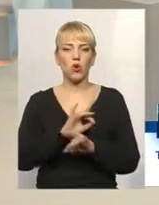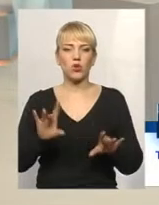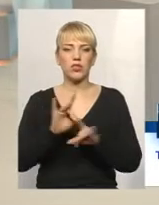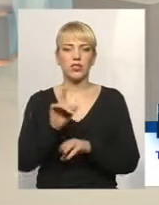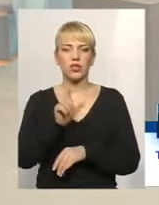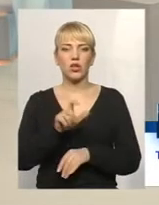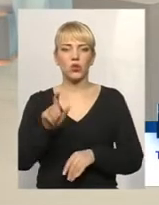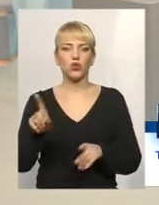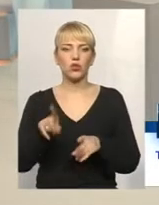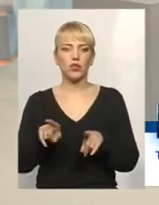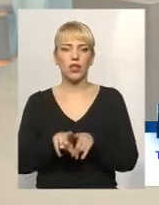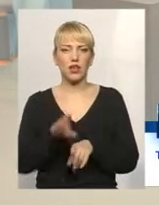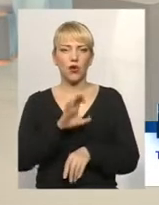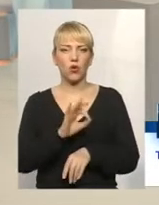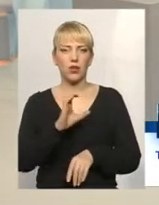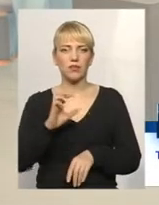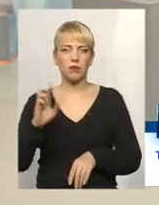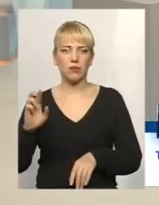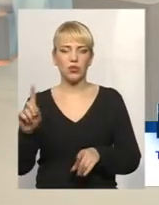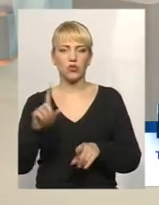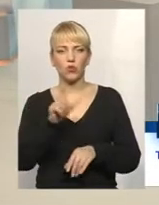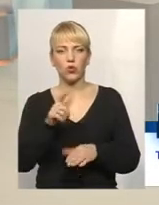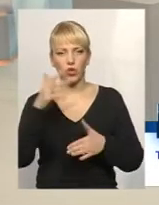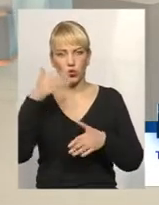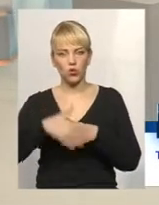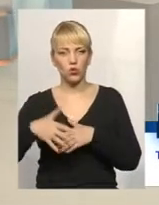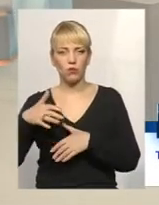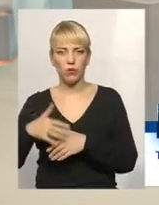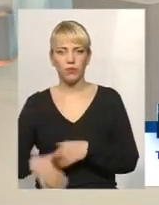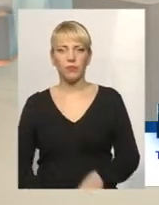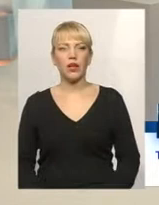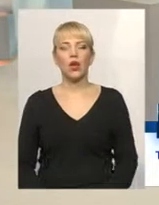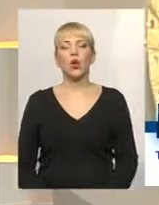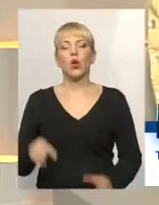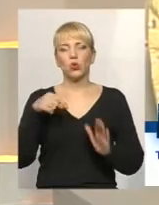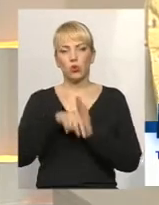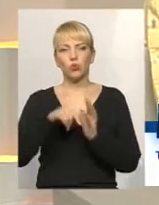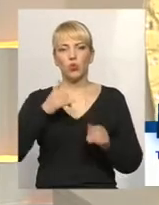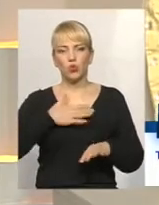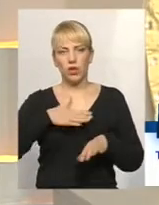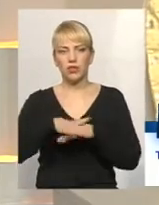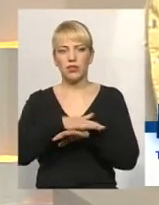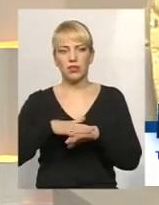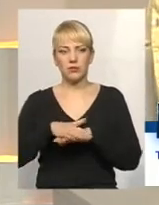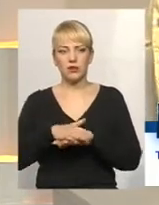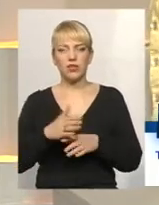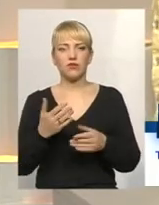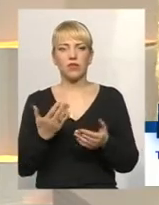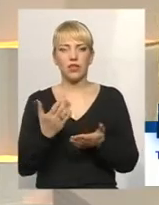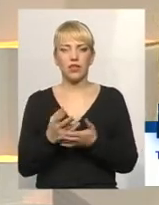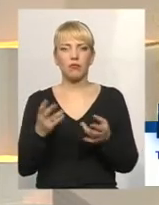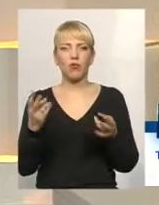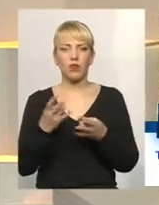що таке ОСББ, вони розуміли. Тобто, в нас, в суспільстві, загалом в Хмельницькому назріла потреба в такій